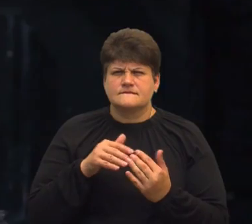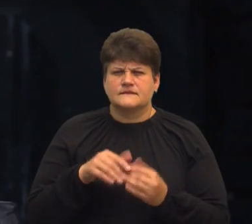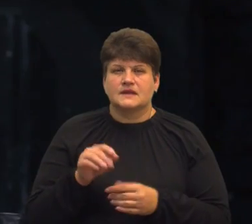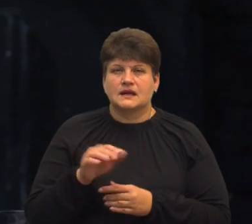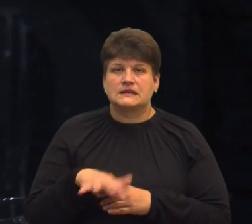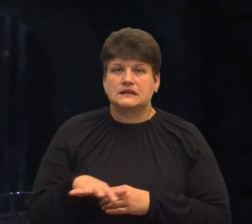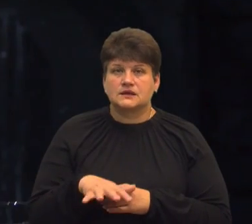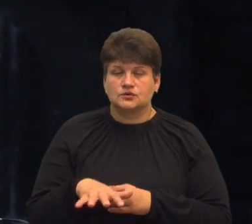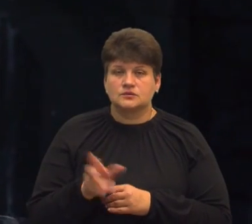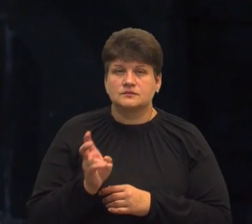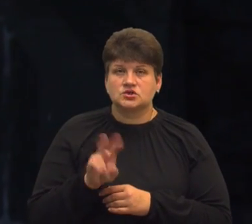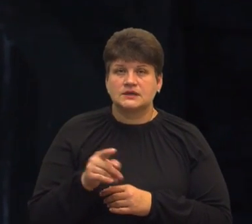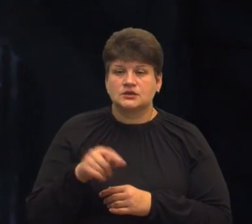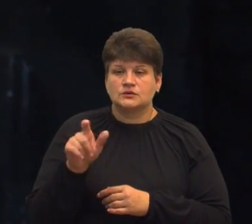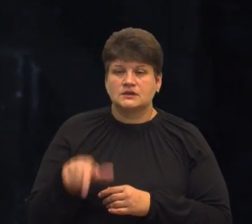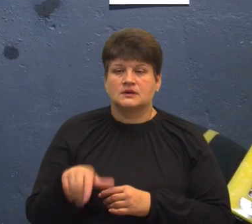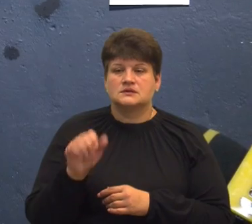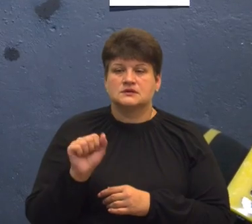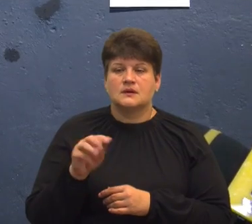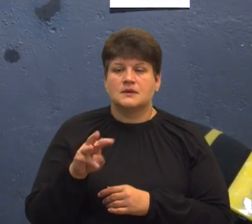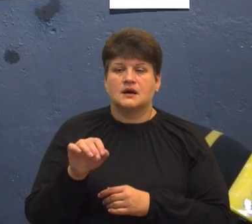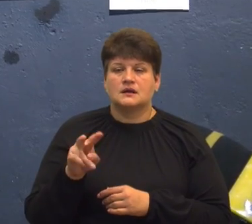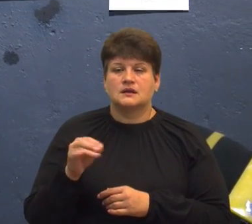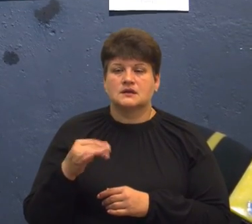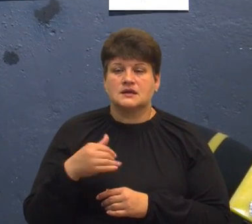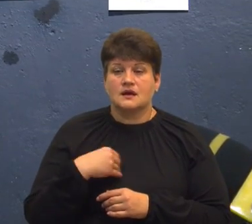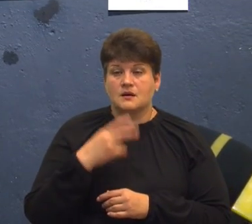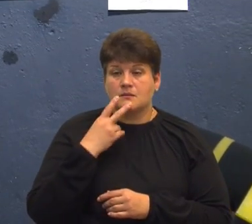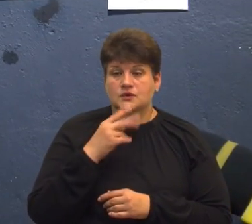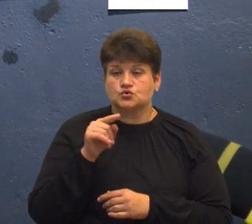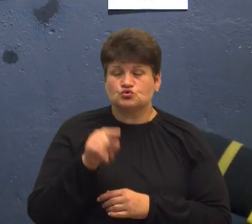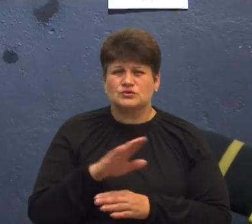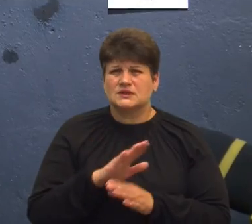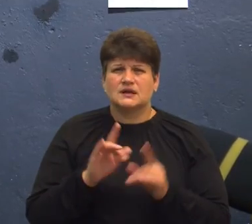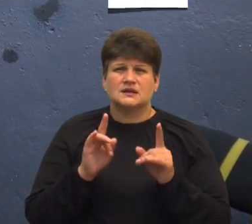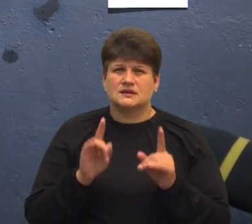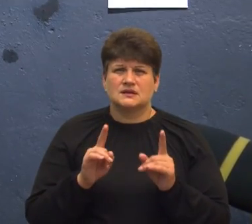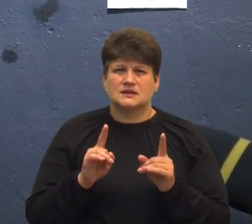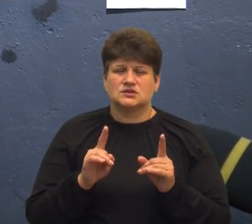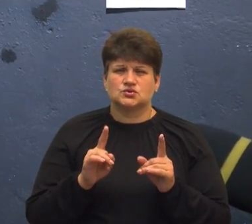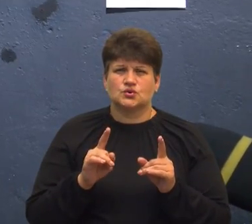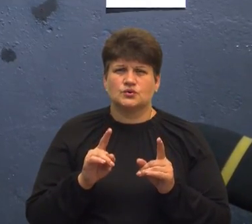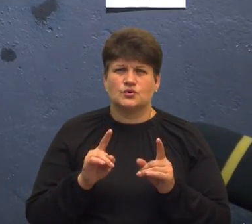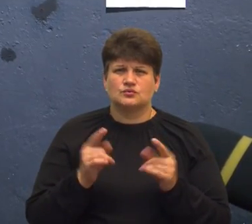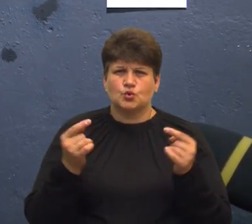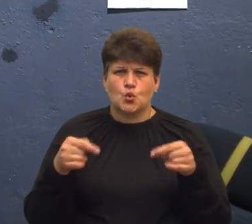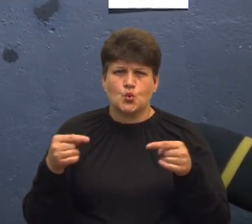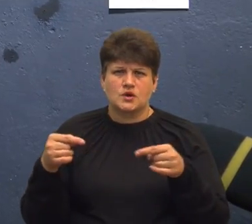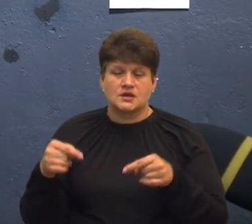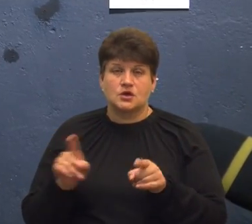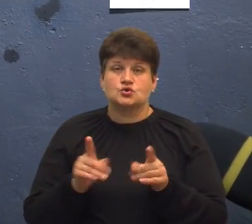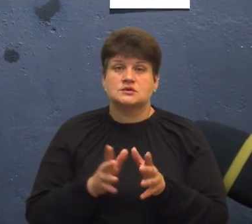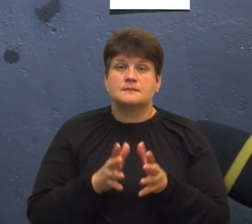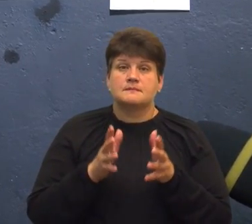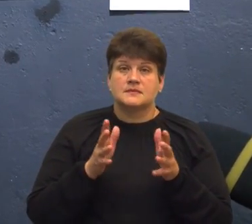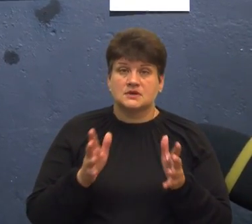тернополянка Анастасія Маланій. Я бачу тут не лише якісь розорену землю, руїни, а щось більше, що